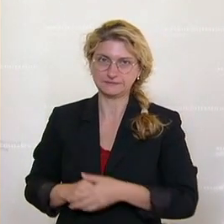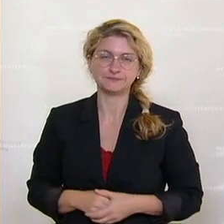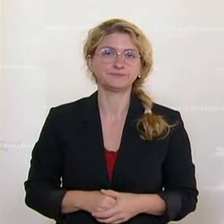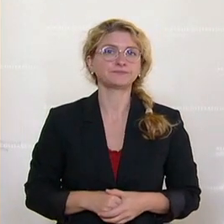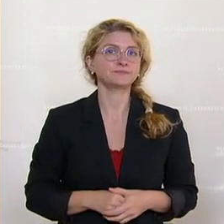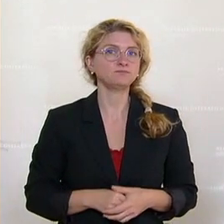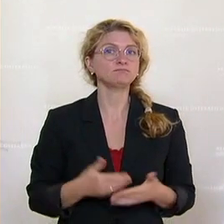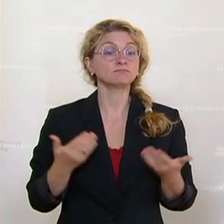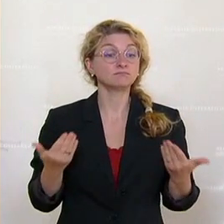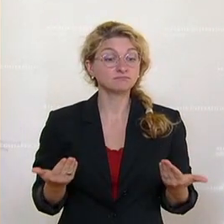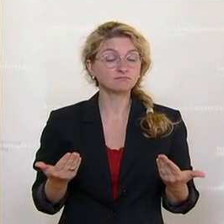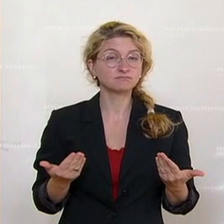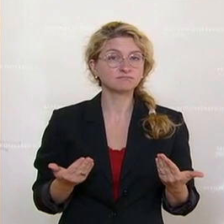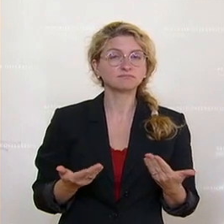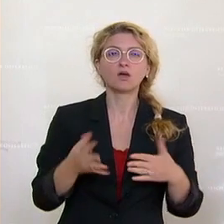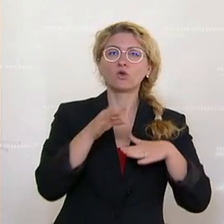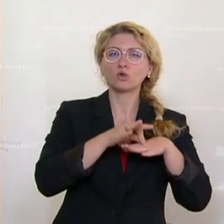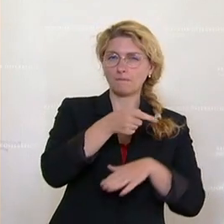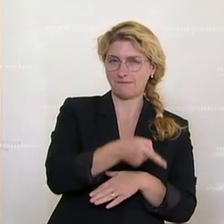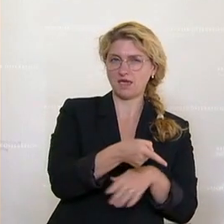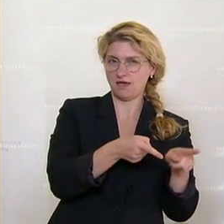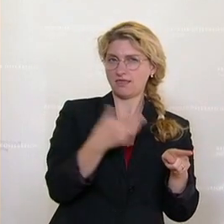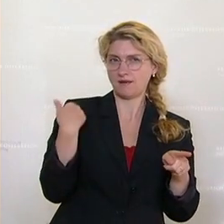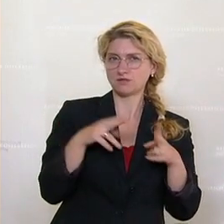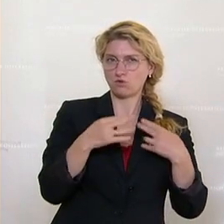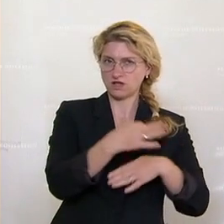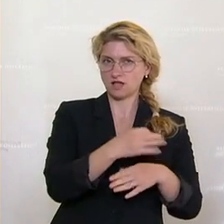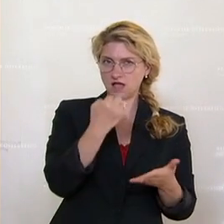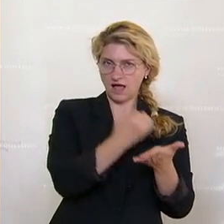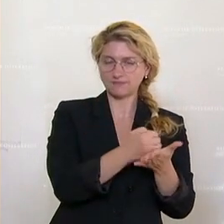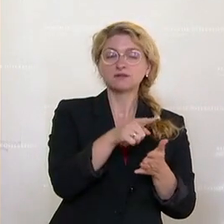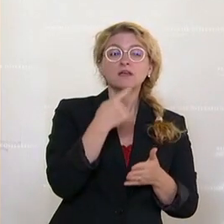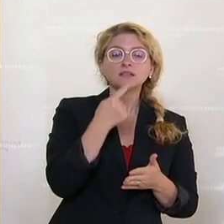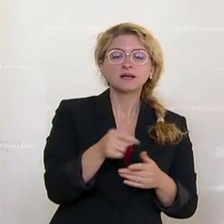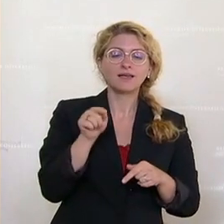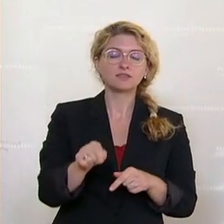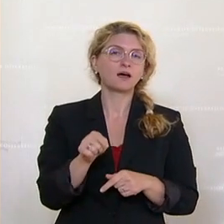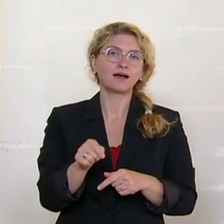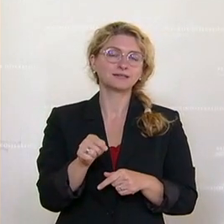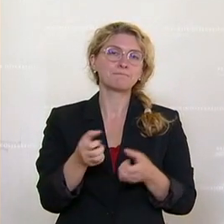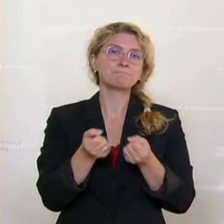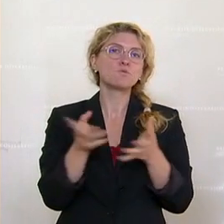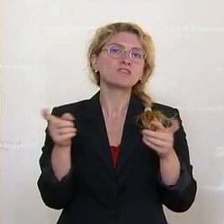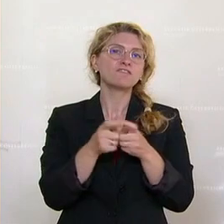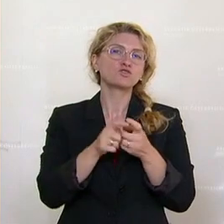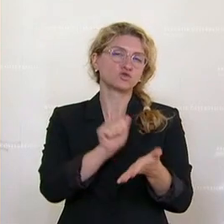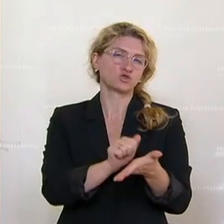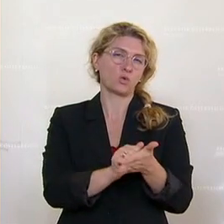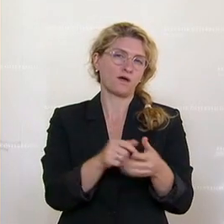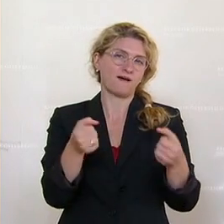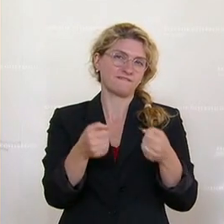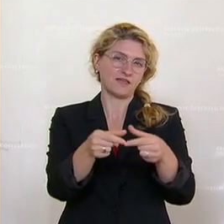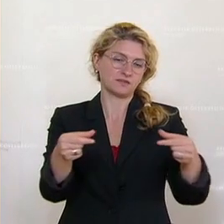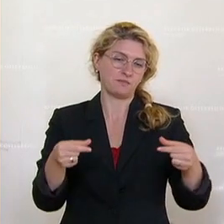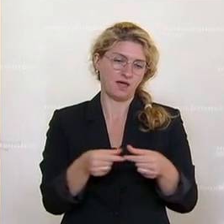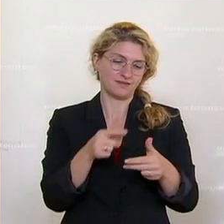Es sind, so sagt Dr. P. aus dem Kanzleramt, Festplatten von Multifunktionsdruckern. Es waren exakt drei Festplatten der